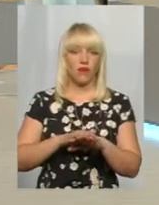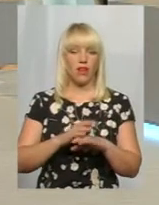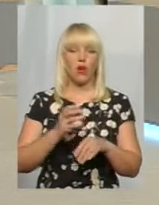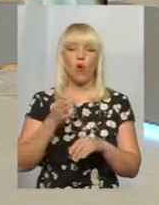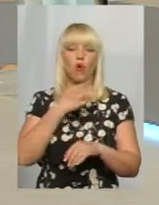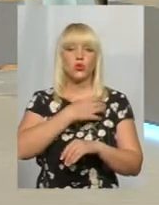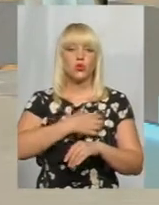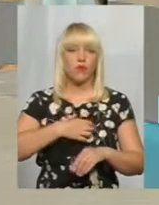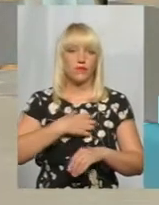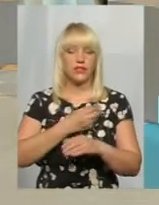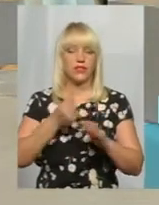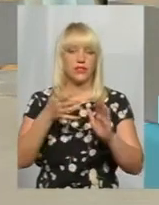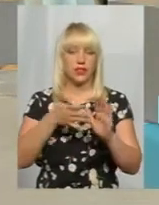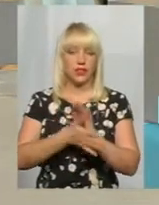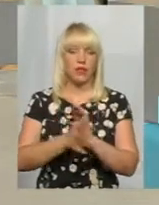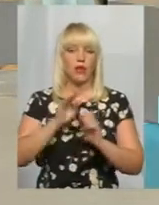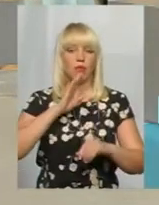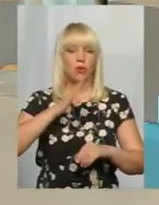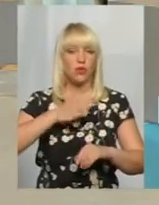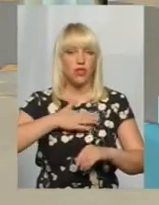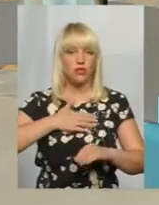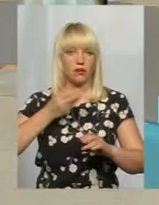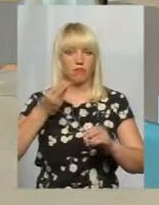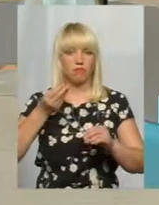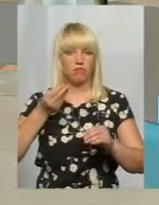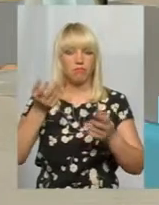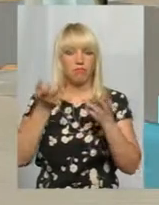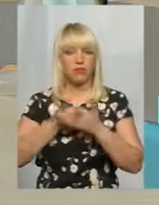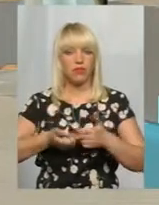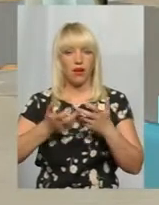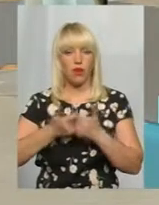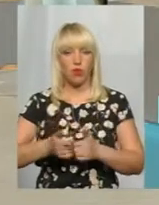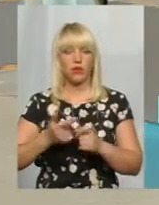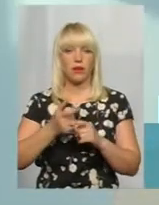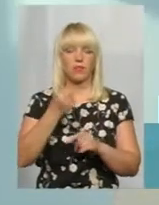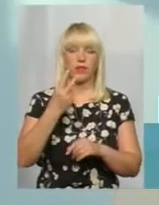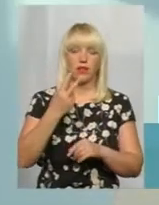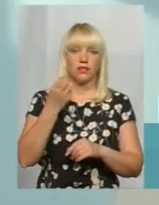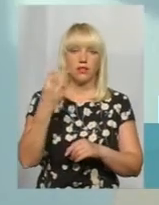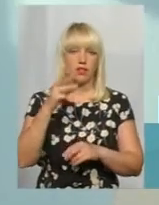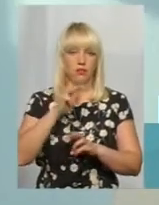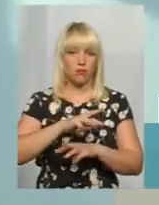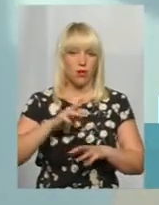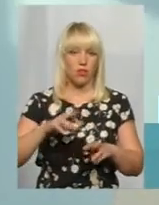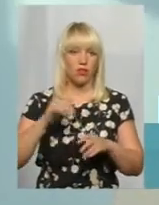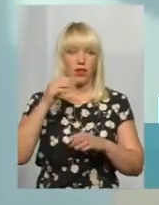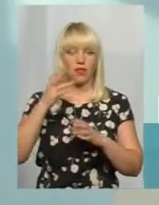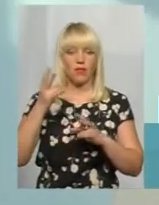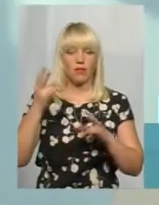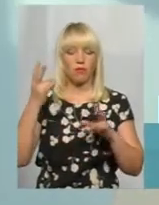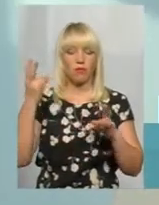по наших підрахунках десь біля 12-13 млн грн. річна потреба зараз на місто